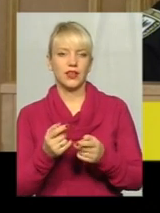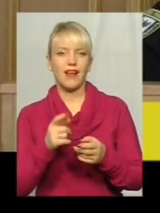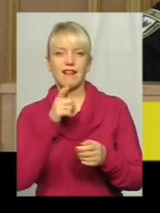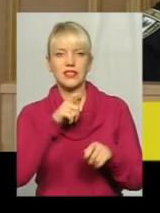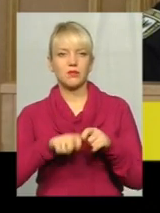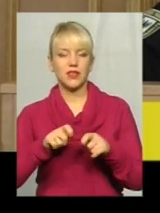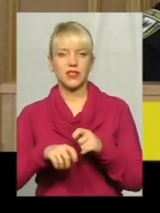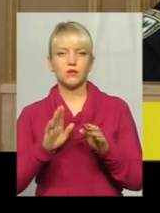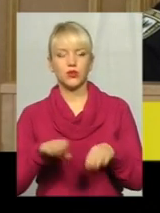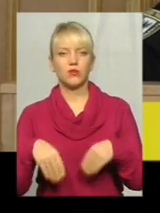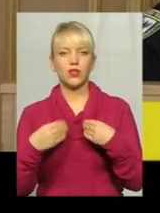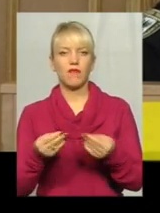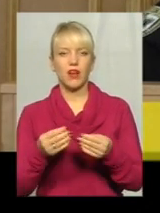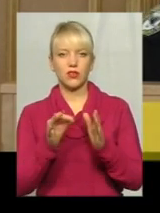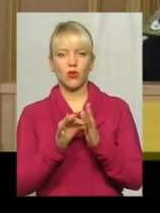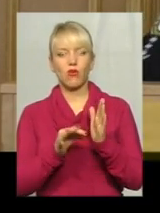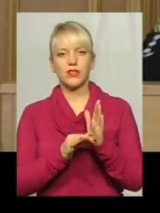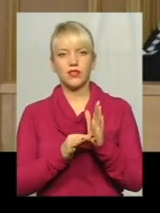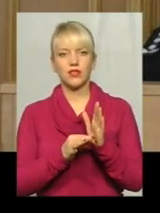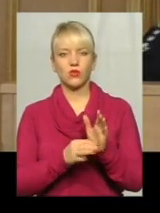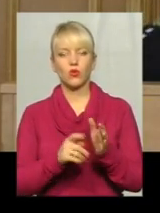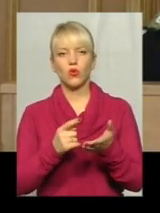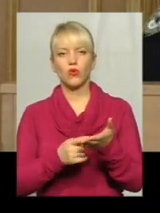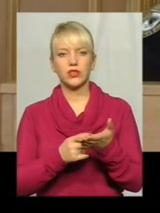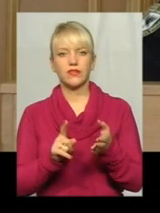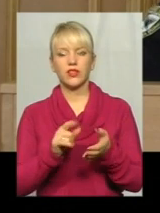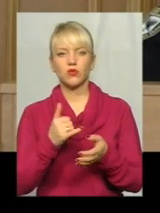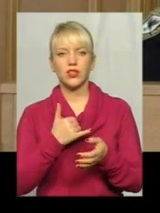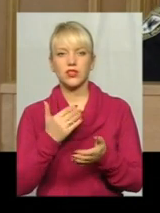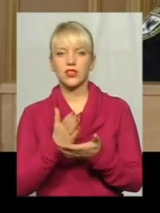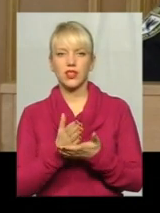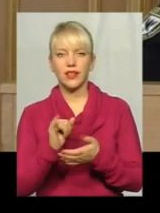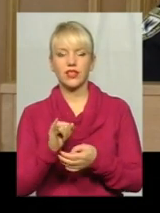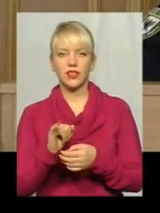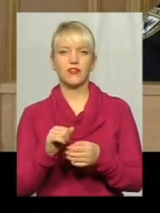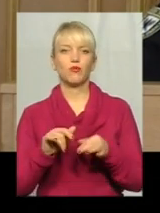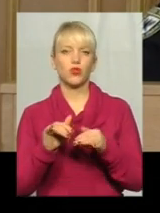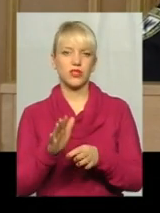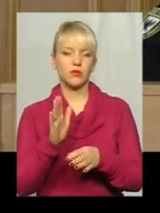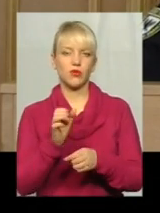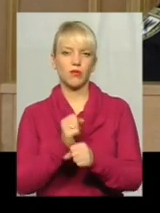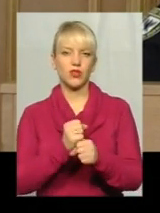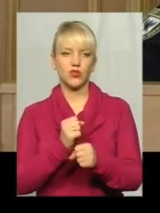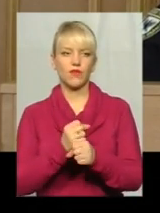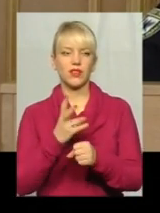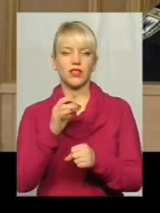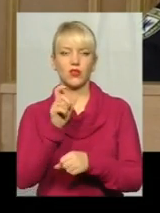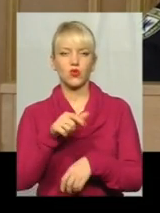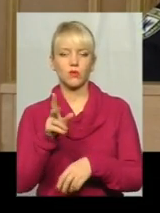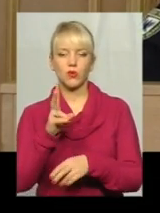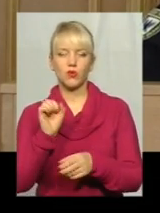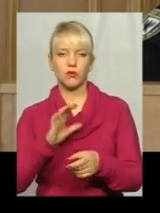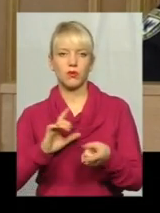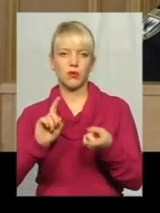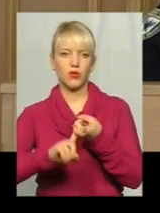давати оцінку доказів, які в нас є. Ну і в процесі вже будемо працювати над особами, які могли б бути